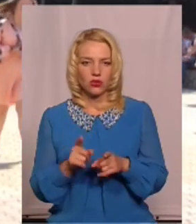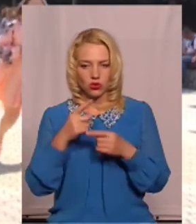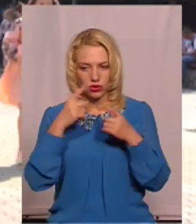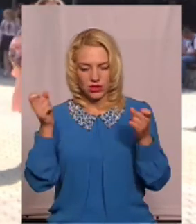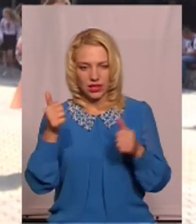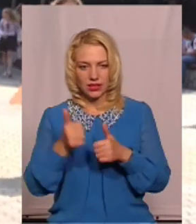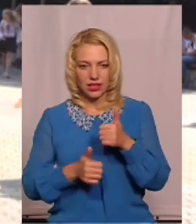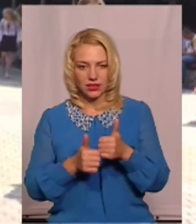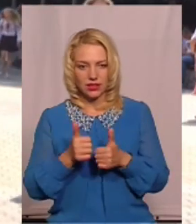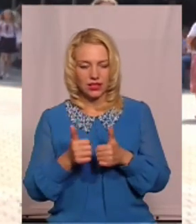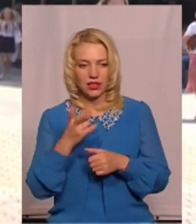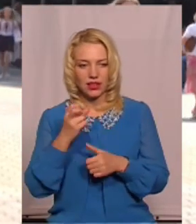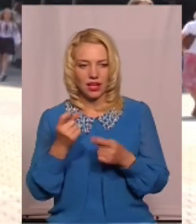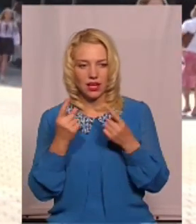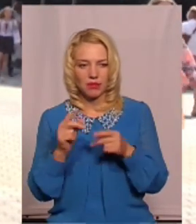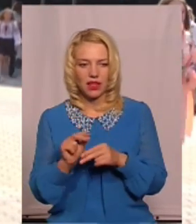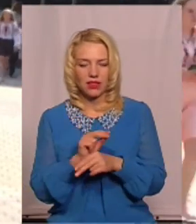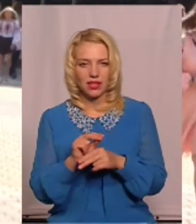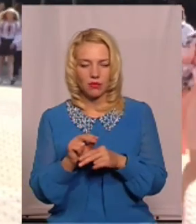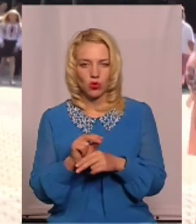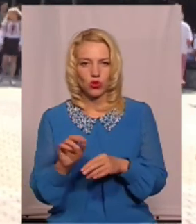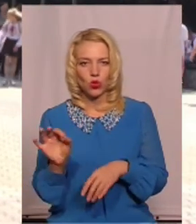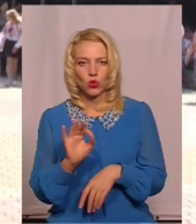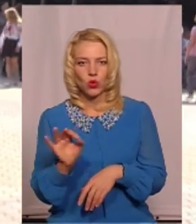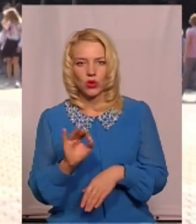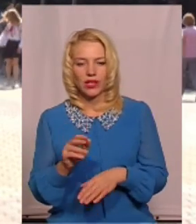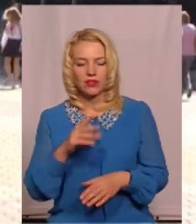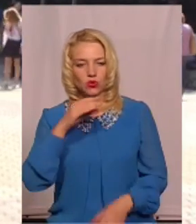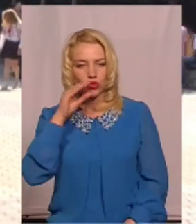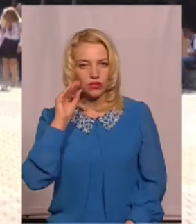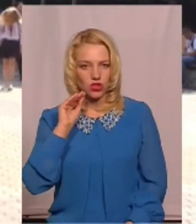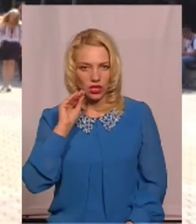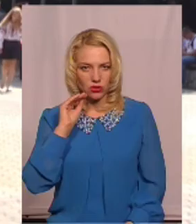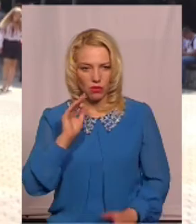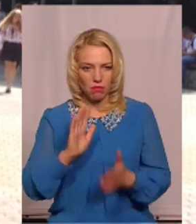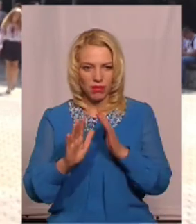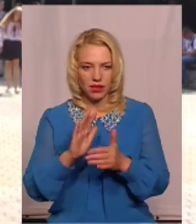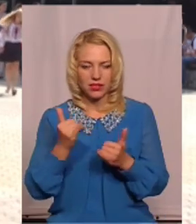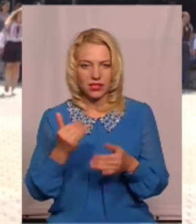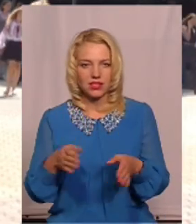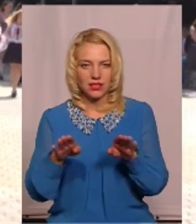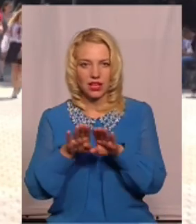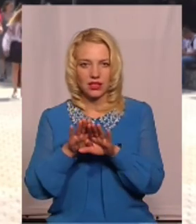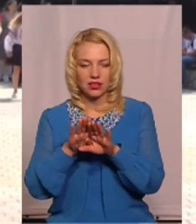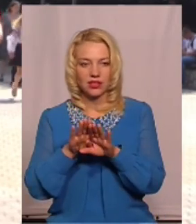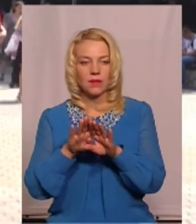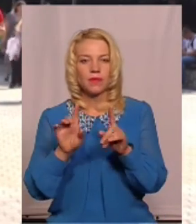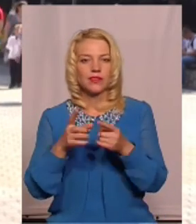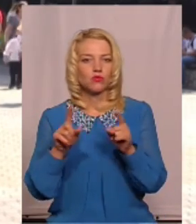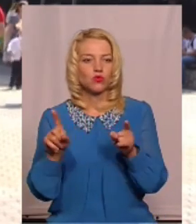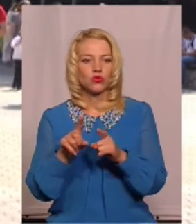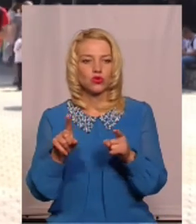капітальний ремонт туалету в парку Шевченка. Наразі він закритий, тому що вже